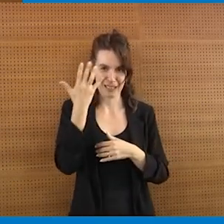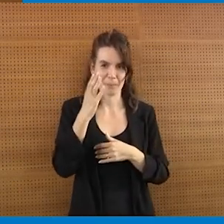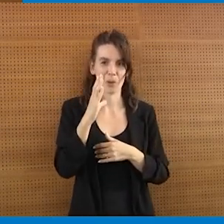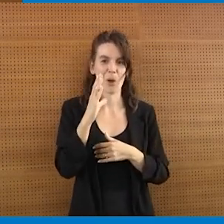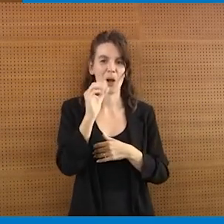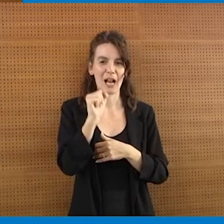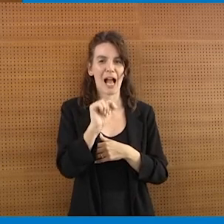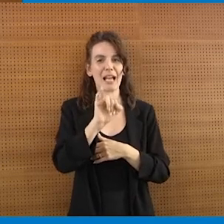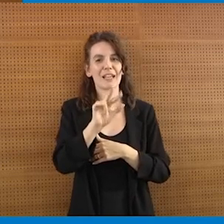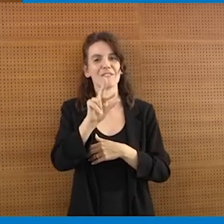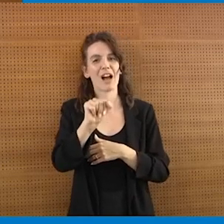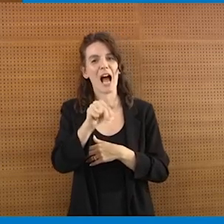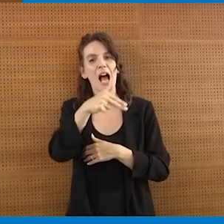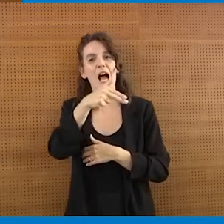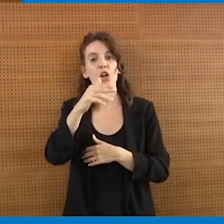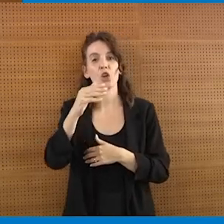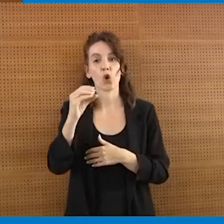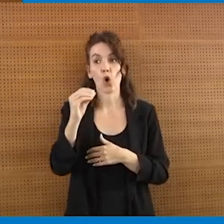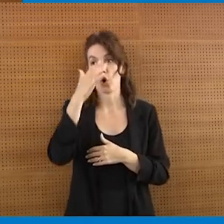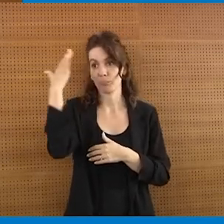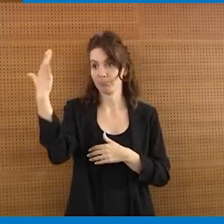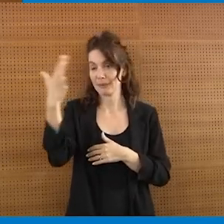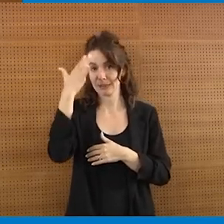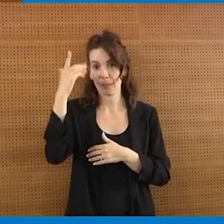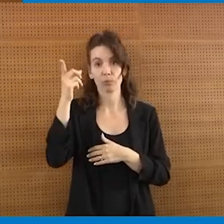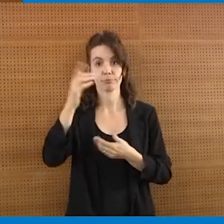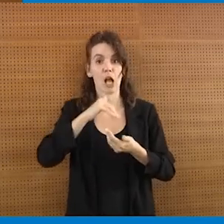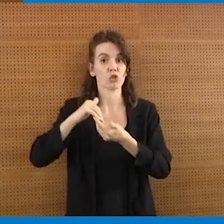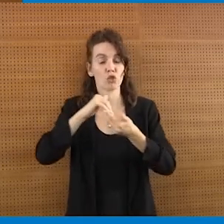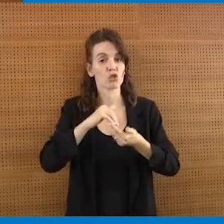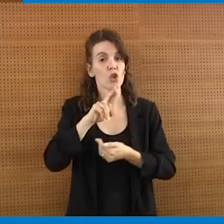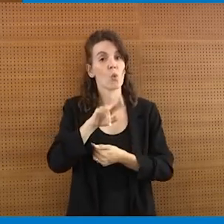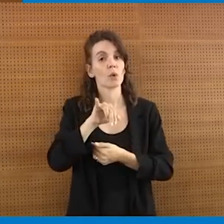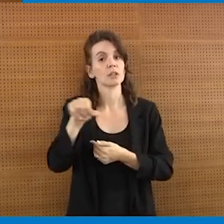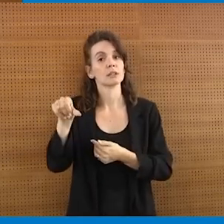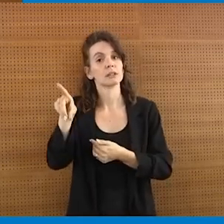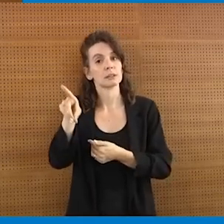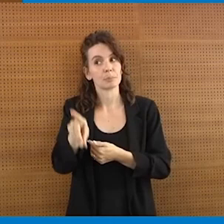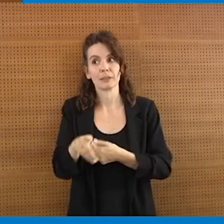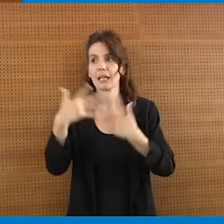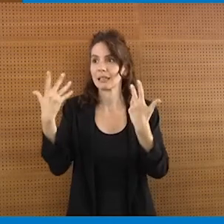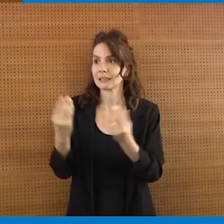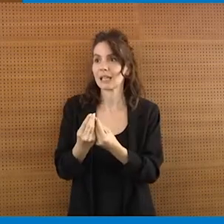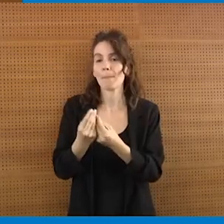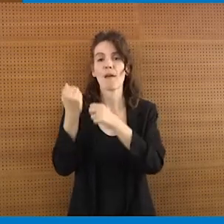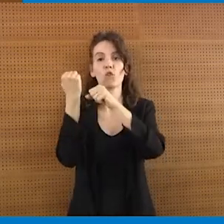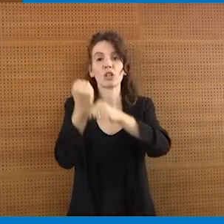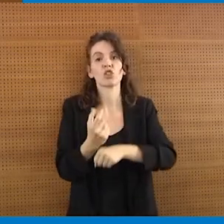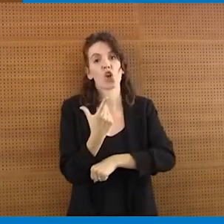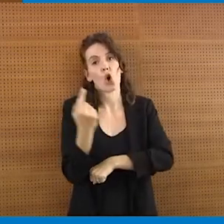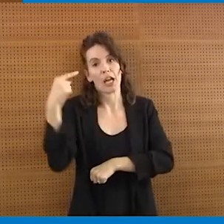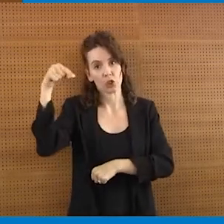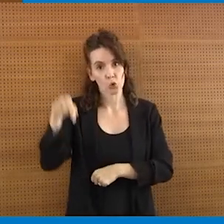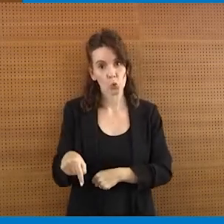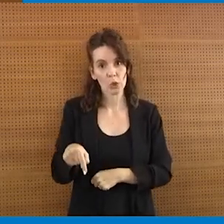ma cito Caivano come esempio perché lì associazioni come la WISP in questo caso col sostegno di Fondazione con il Sud lavorano da tempo